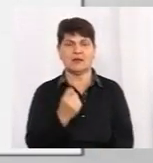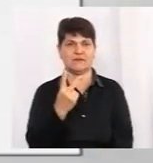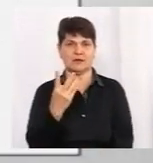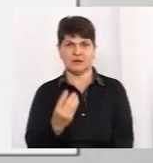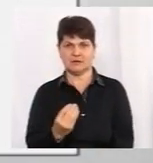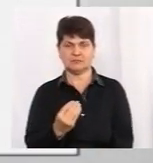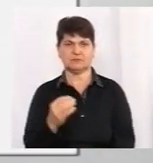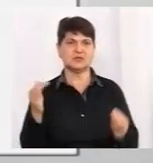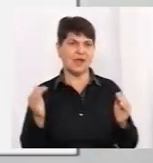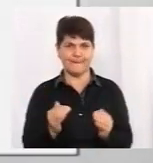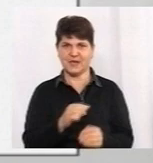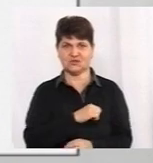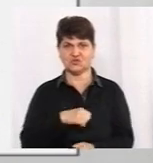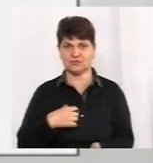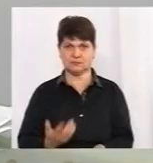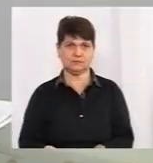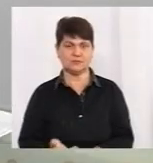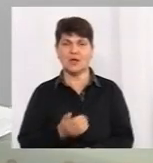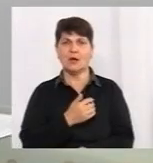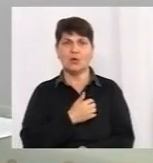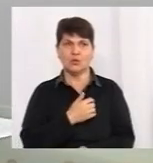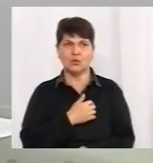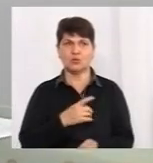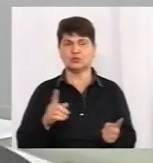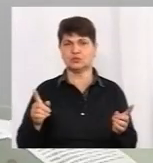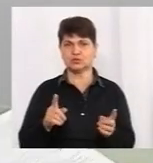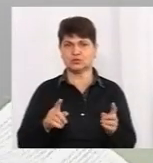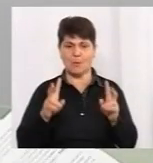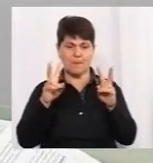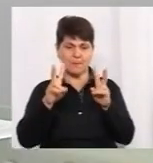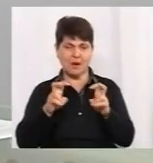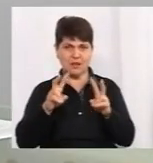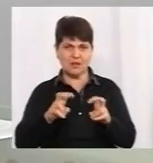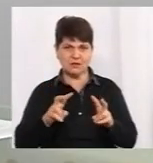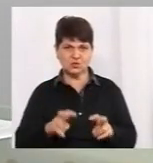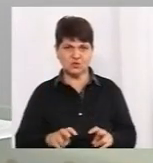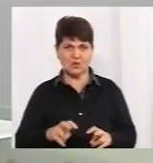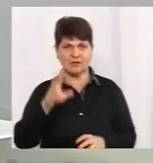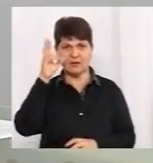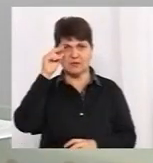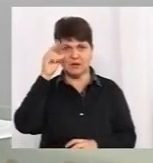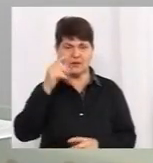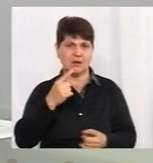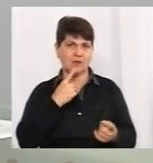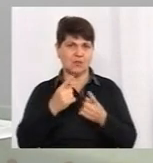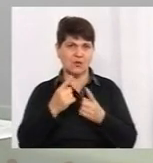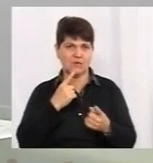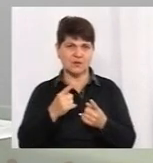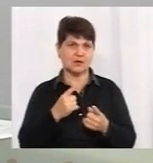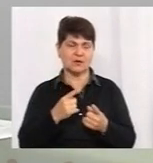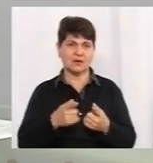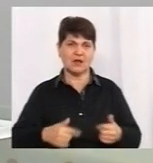найменше. Хочу з вами, аби ми проаналізували, так би мовити, ці дані, поговорили з вами про рівень